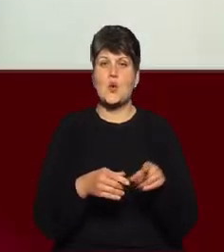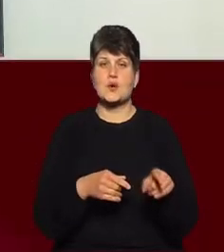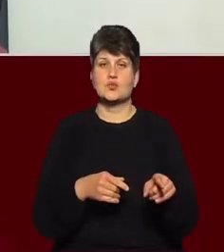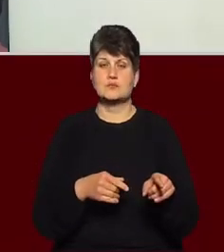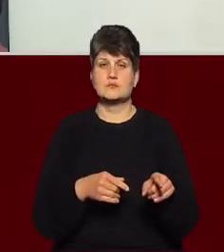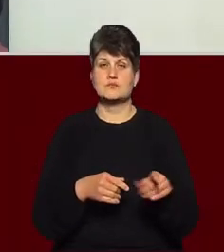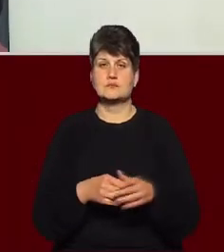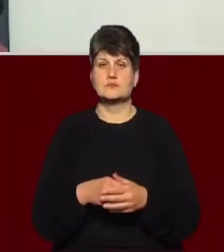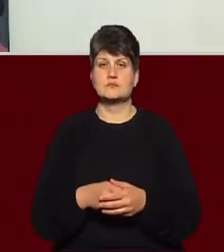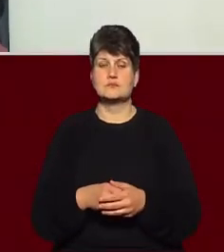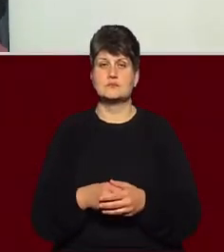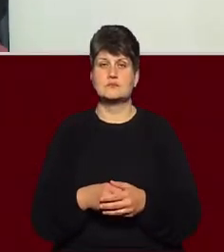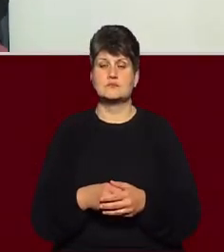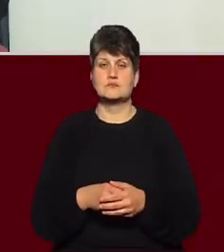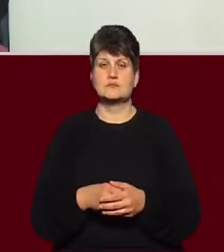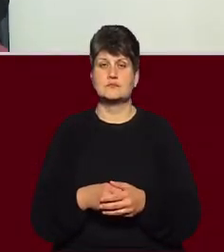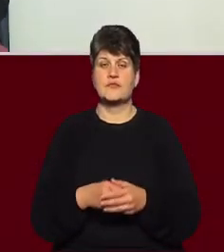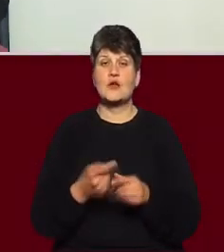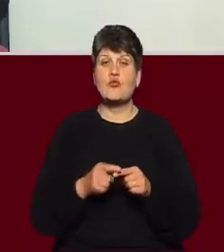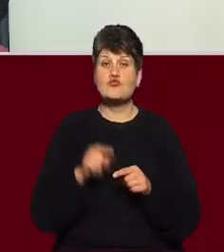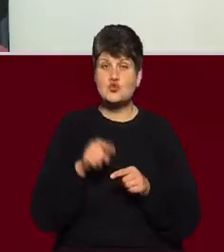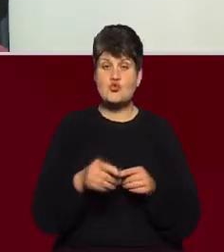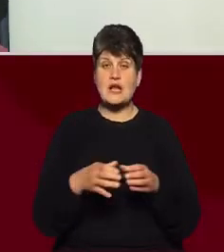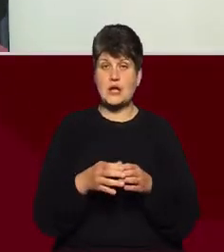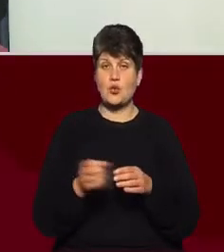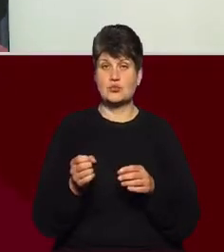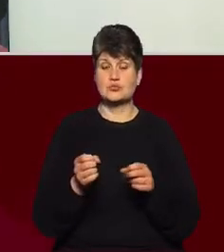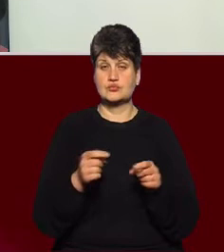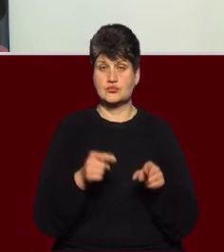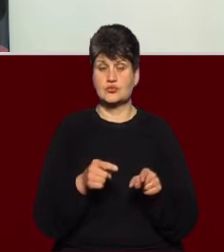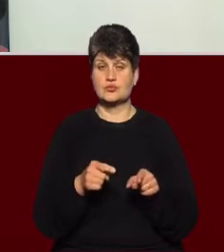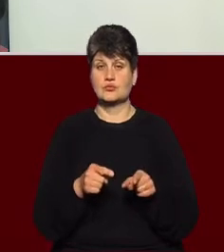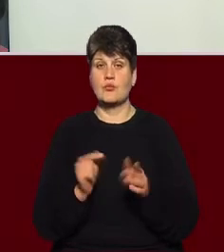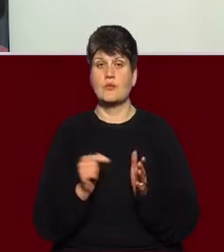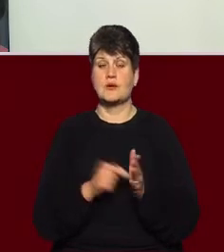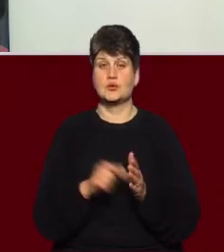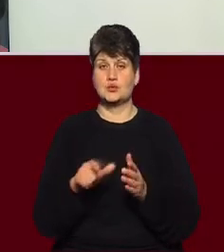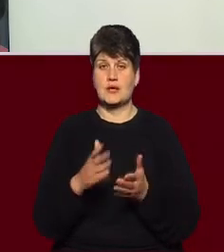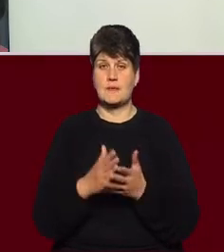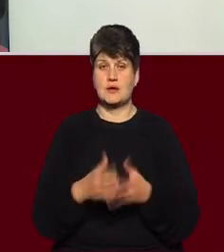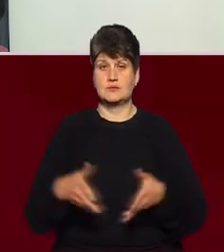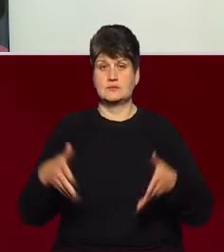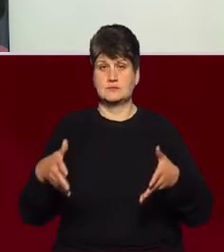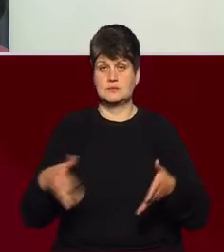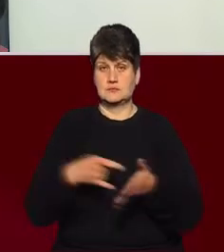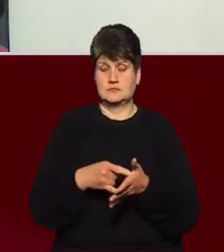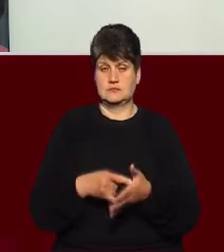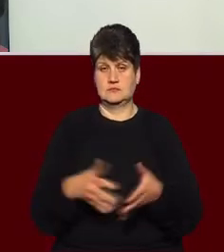В цю категорію ризику потрапляють пацієнти, які мають надмірну вагу, які мають